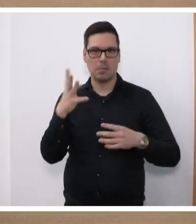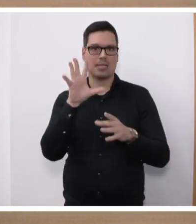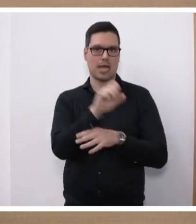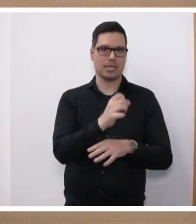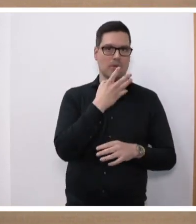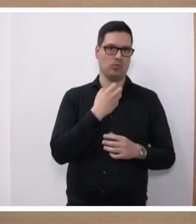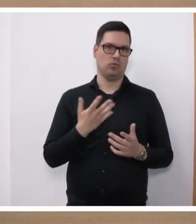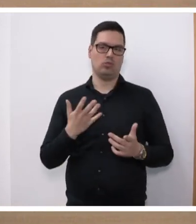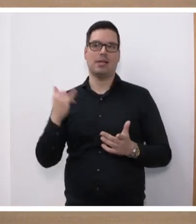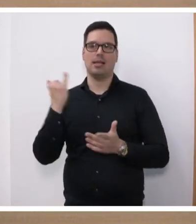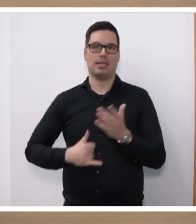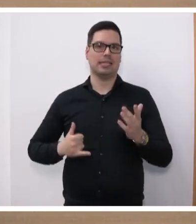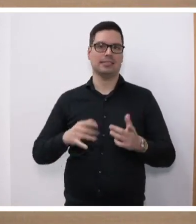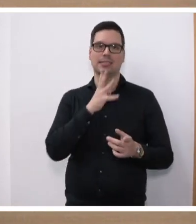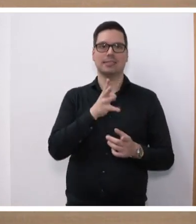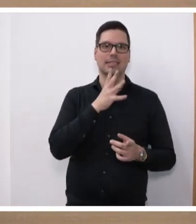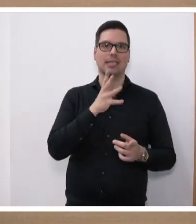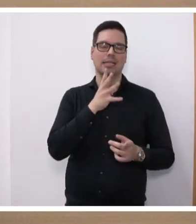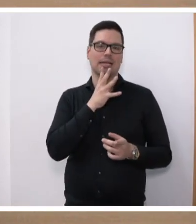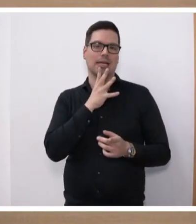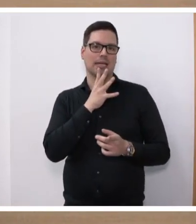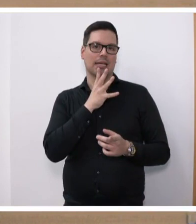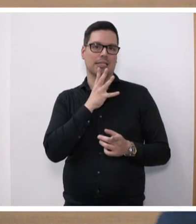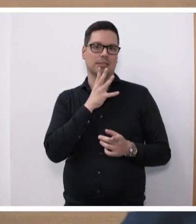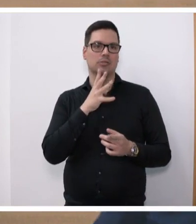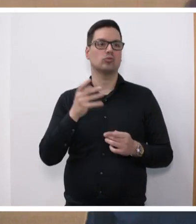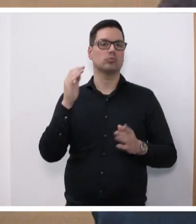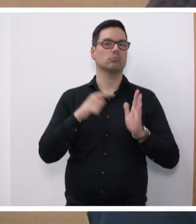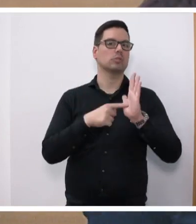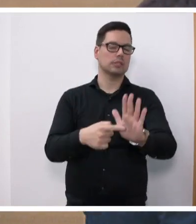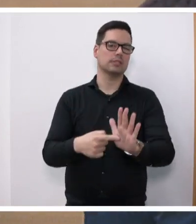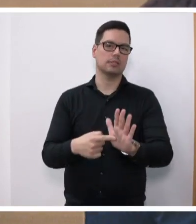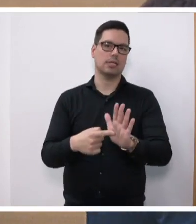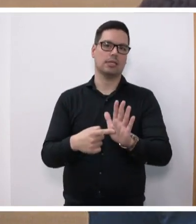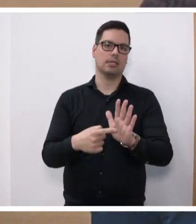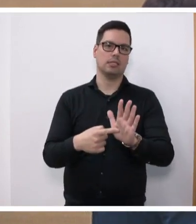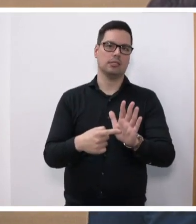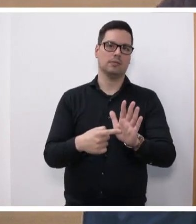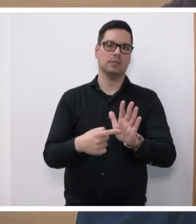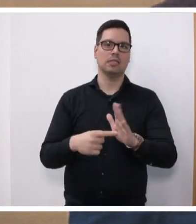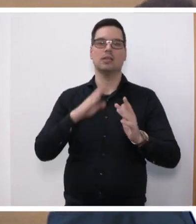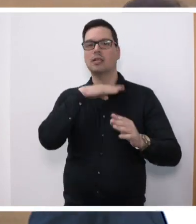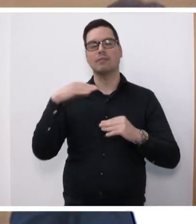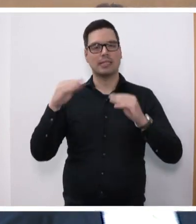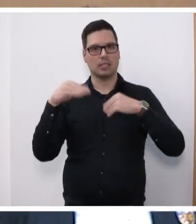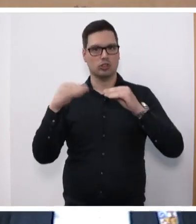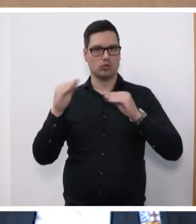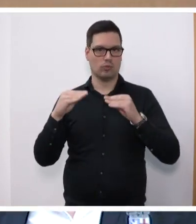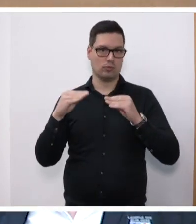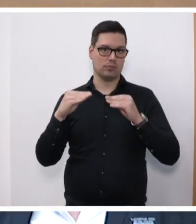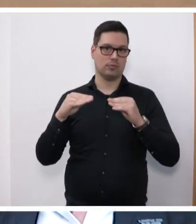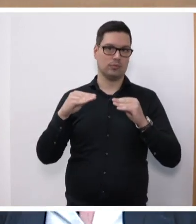glaube, gerade der letzte Redebeitrag hat nochmal gezeigt, dass es wichtig ist, dass wir jetzt nochmal in die Woche des Wasserstoffs einsteigen, mit einem